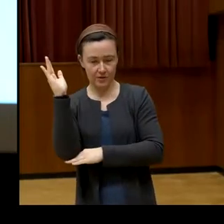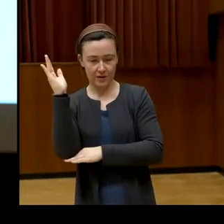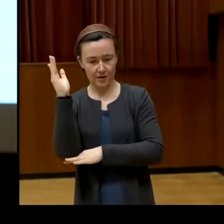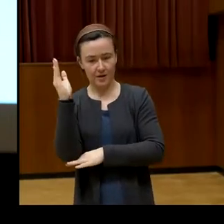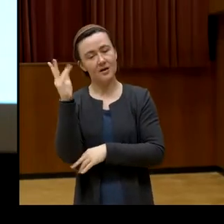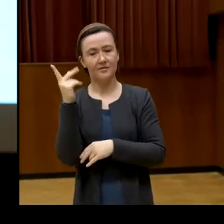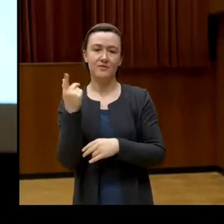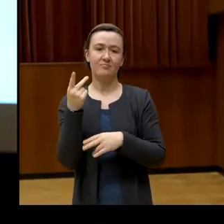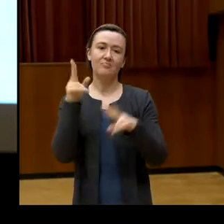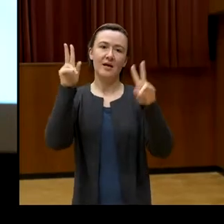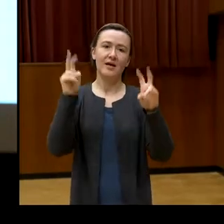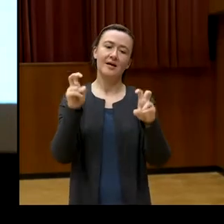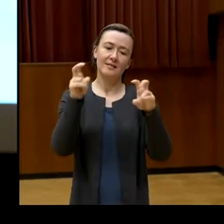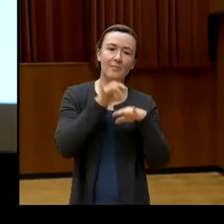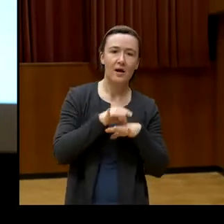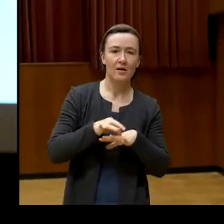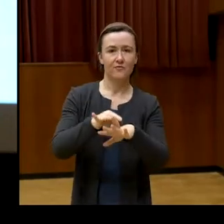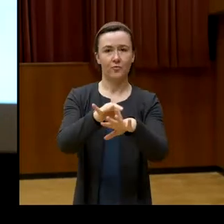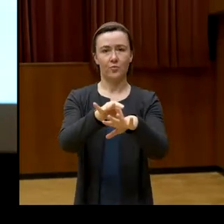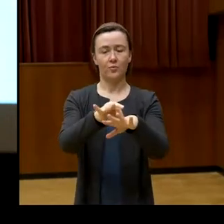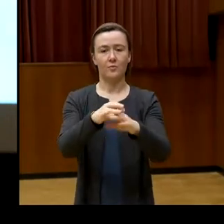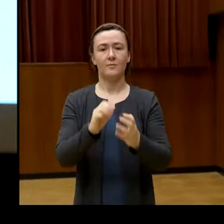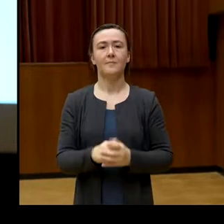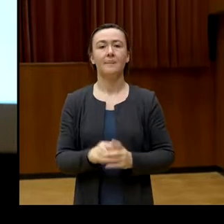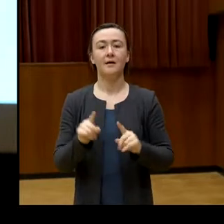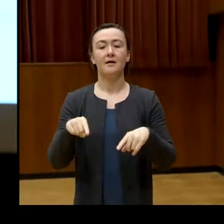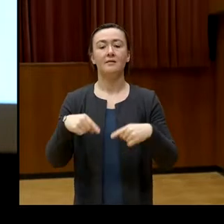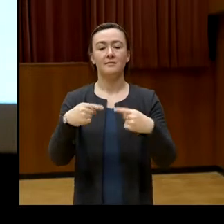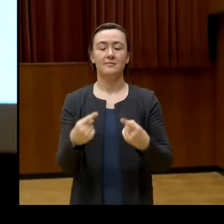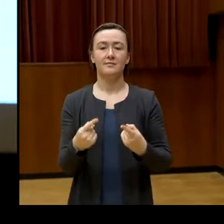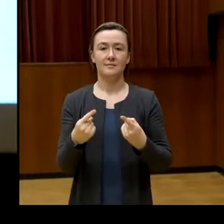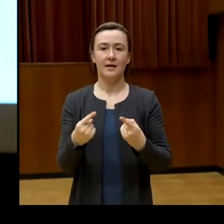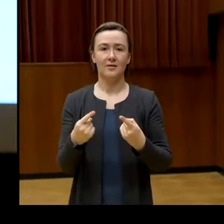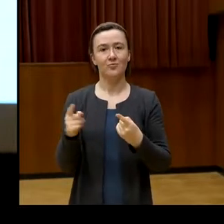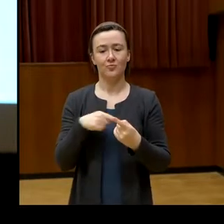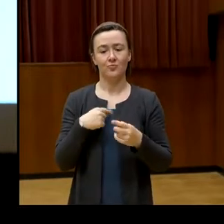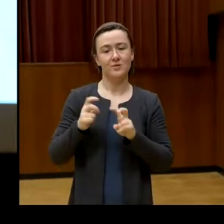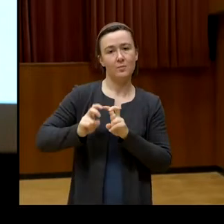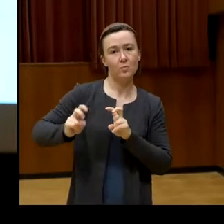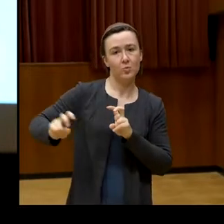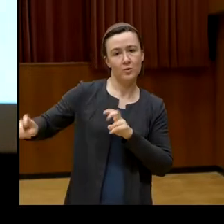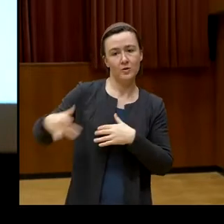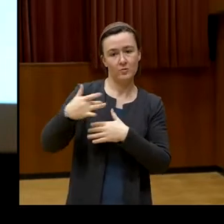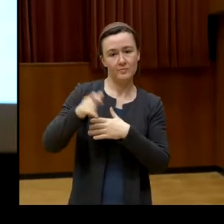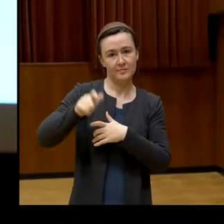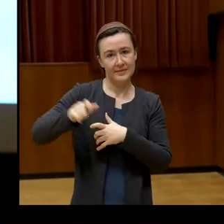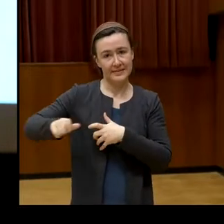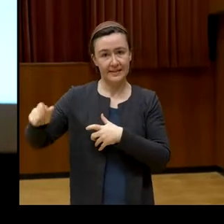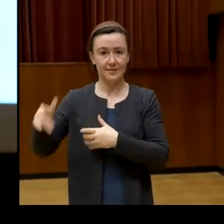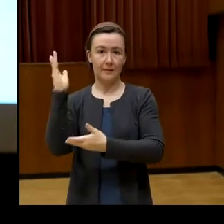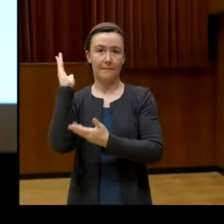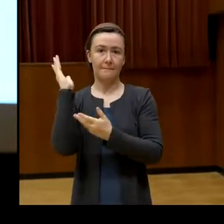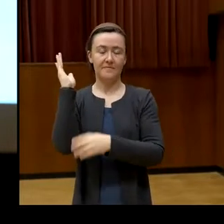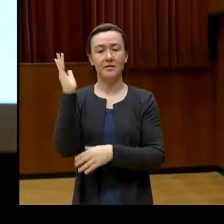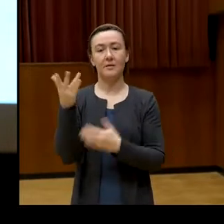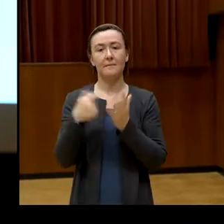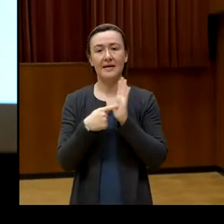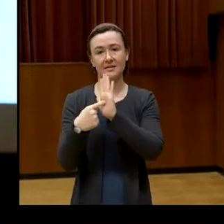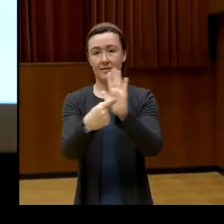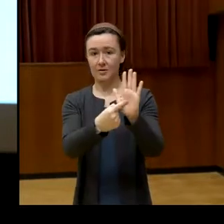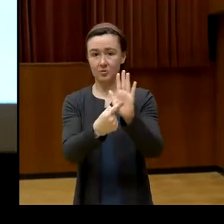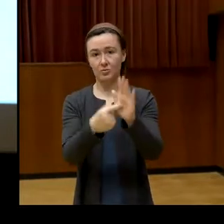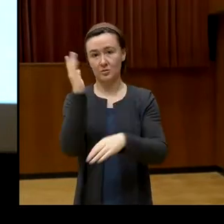Thematik. Dann folgen Präsentationen unserer PodiumsgästInnen und natürlich darf dann